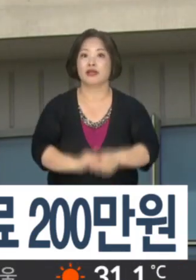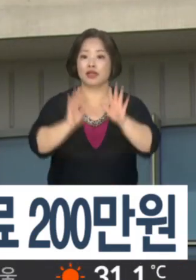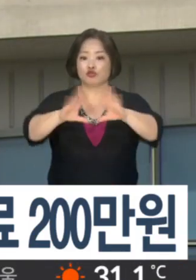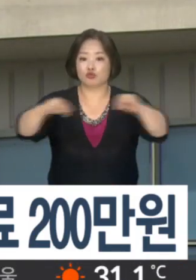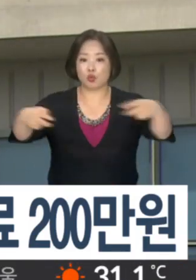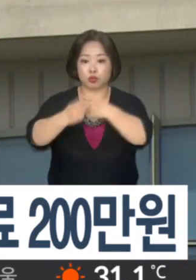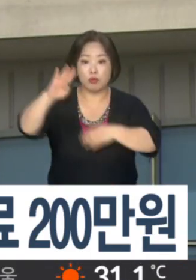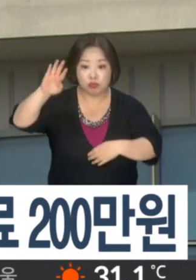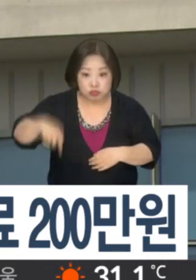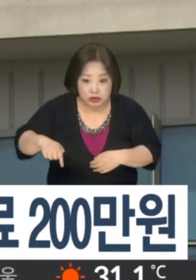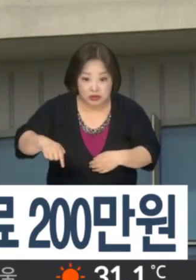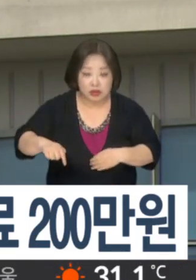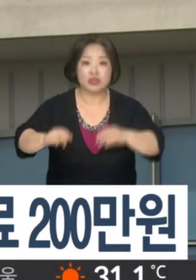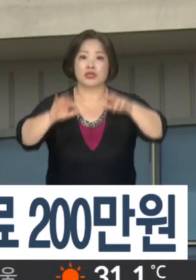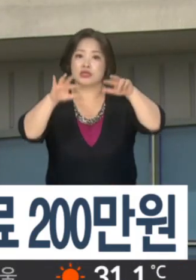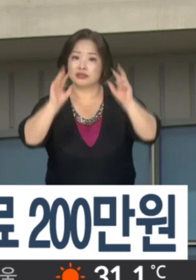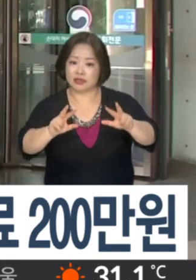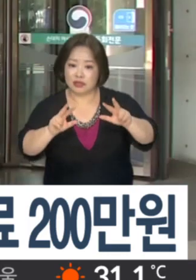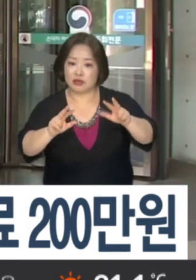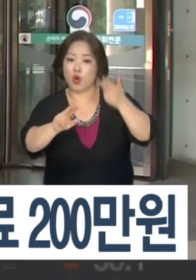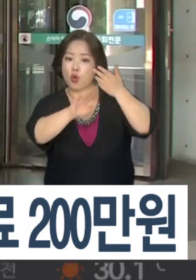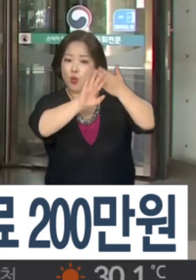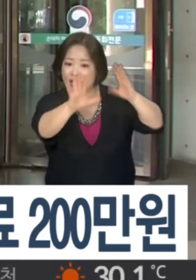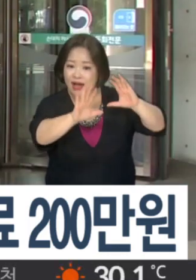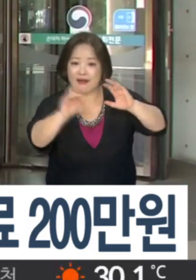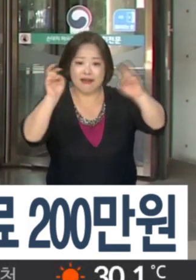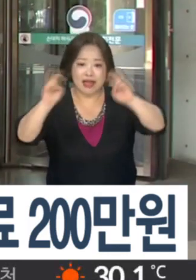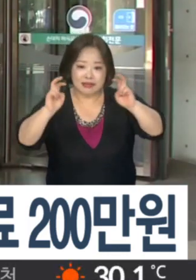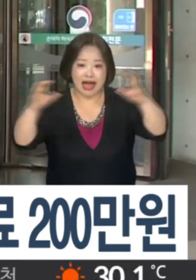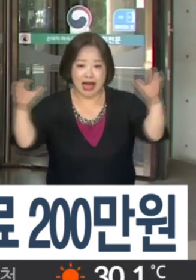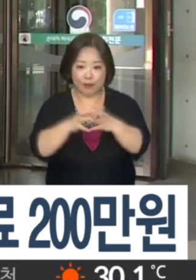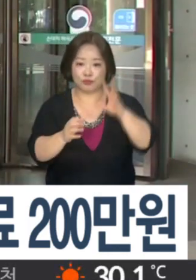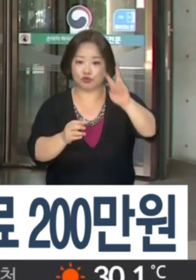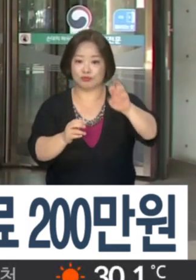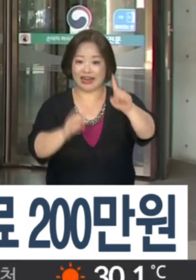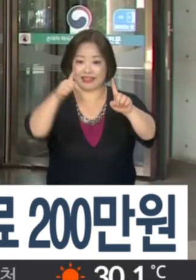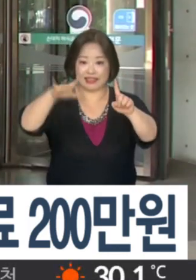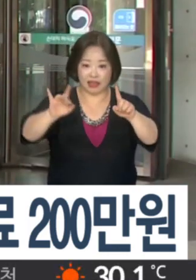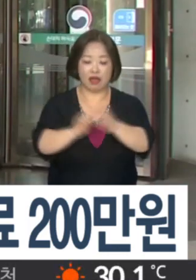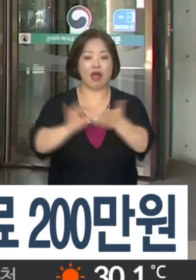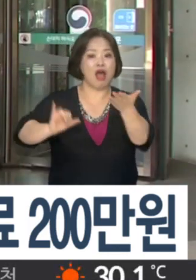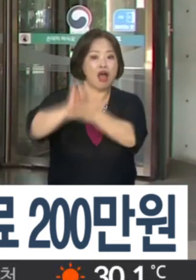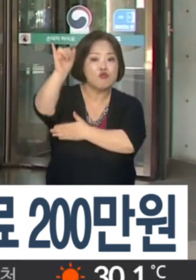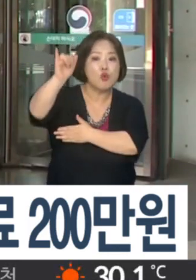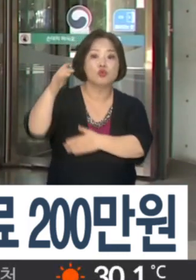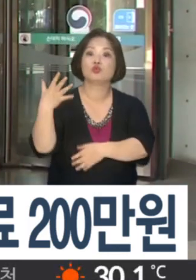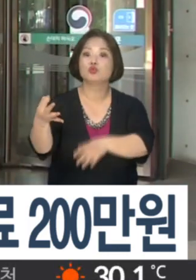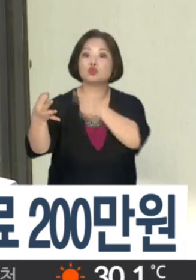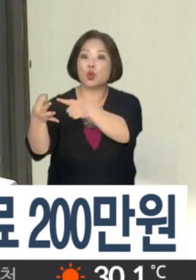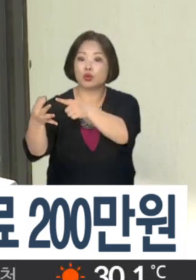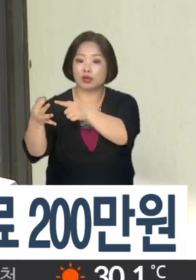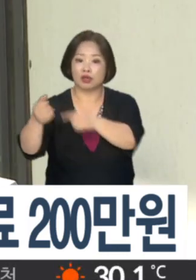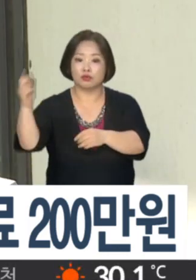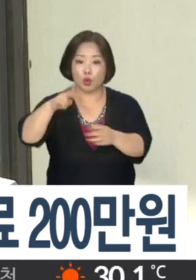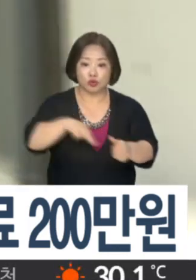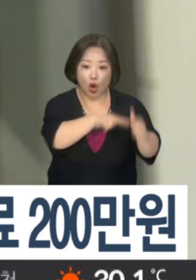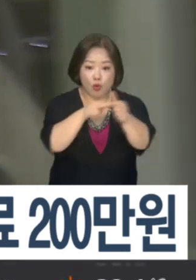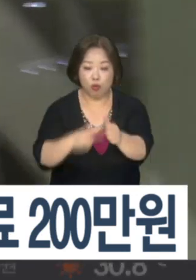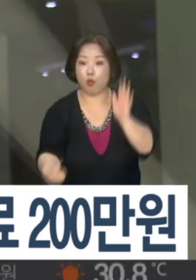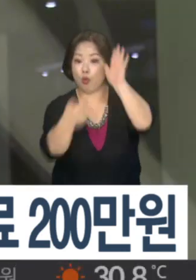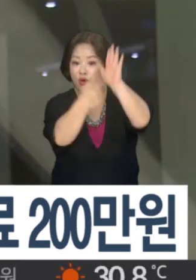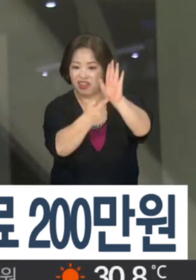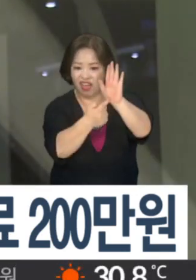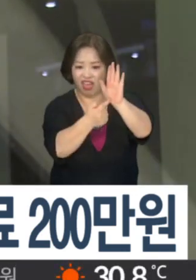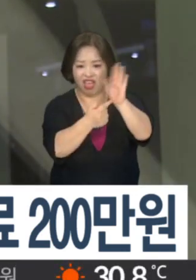국토교통부는 국적사 10개사, 외왕사 61개사를 대상으로 항공운임 등 총액에 권한 정보제공 준수